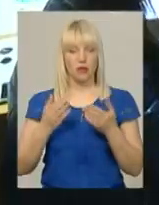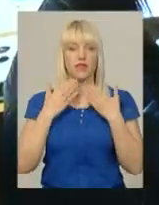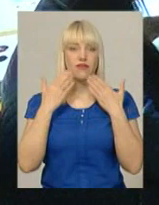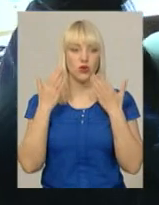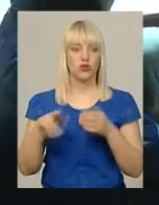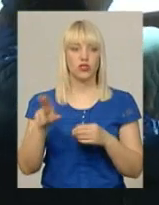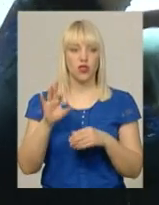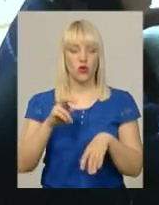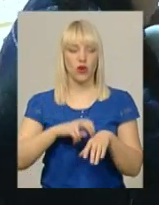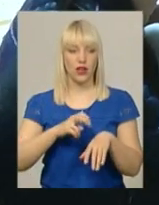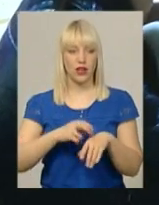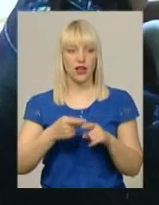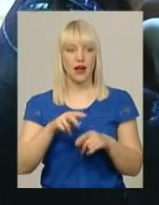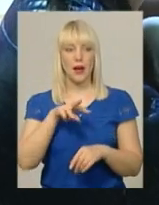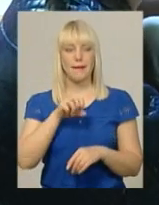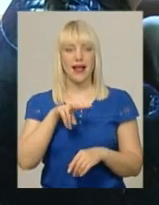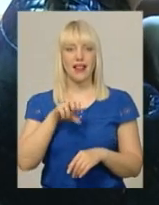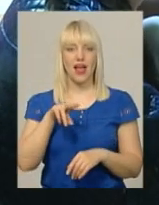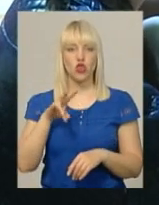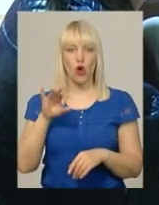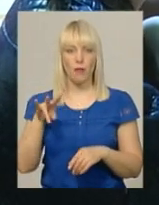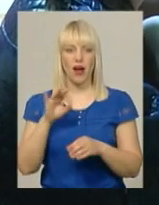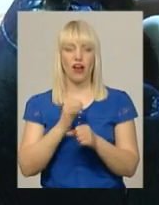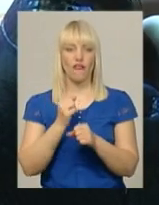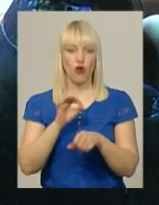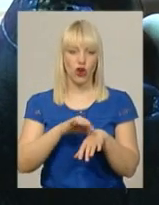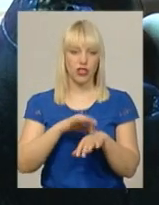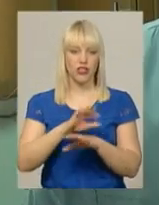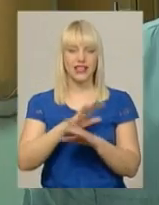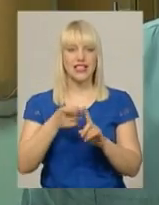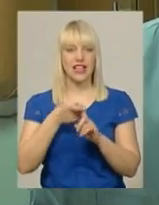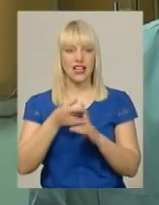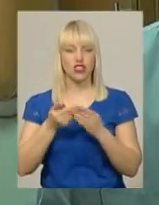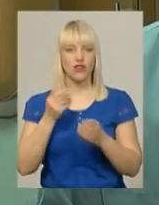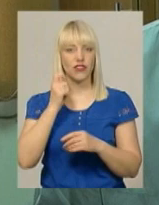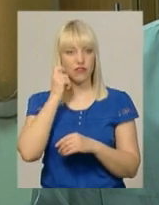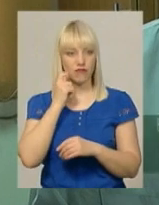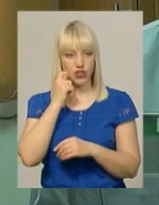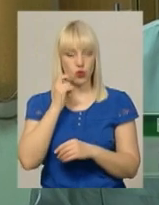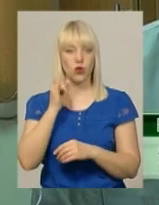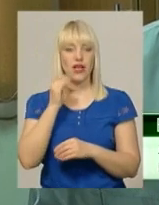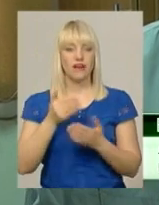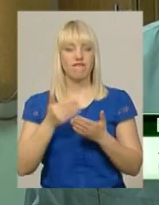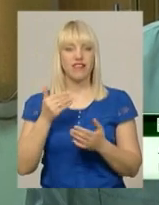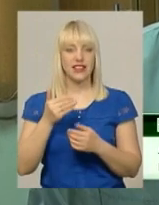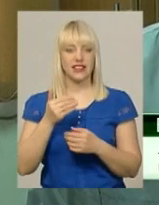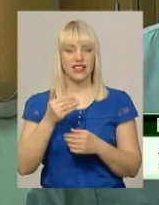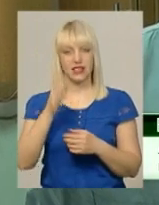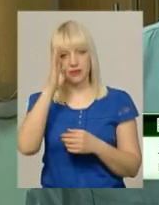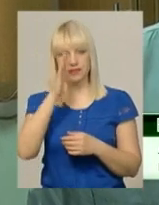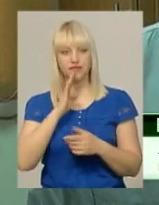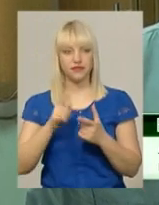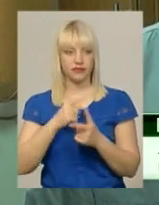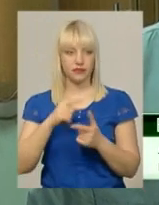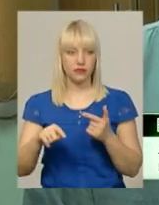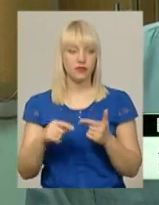до лікаря. На меланому хворіють незалежно від віку та статі, аналізує Вадим Бойко. Я не можу сказати, що вона займає великий